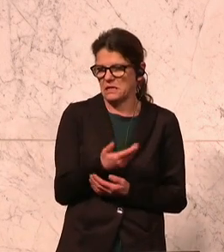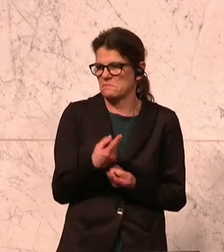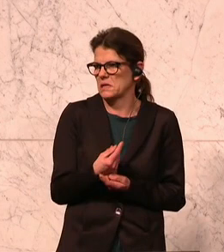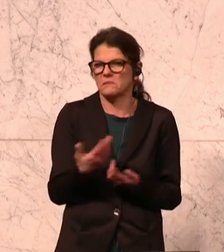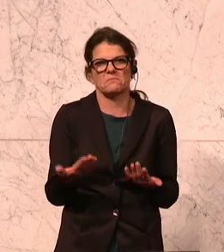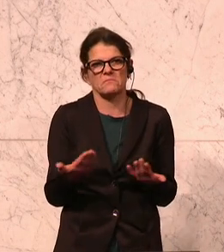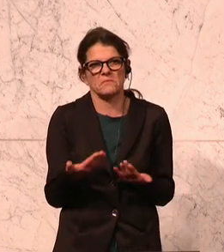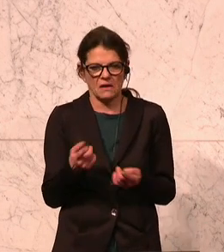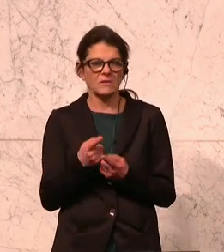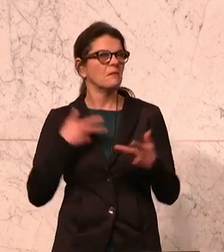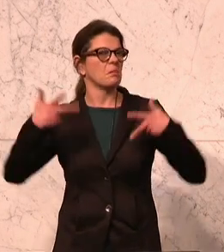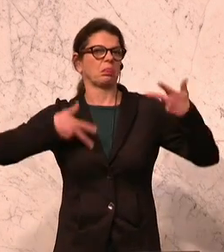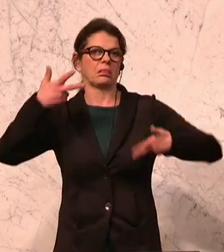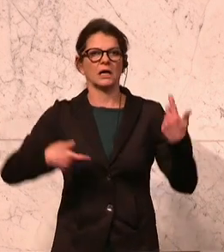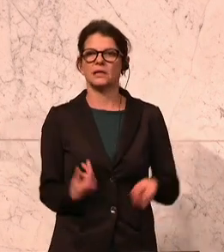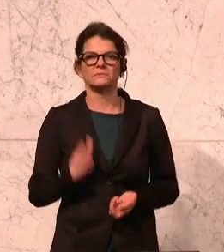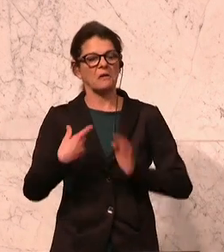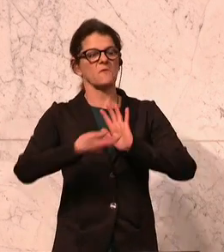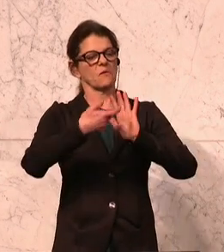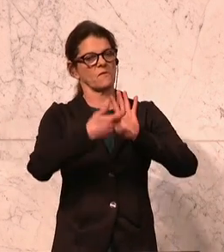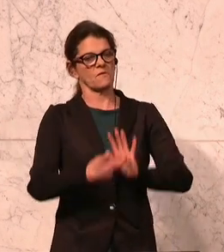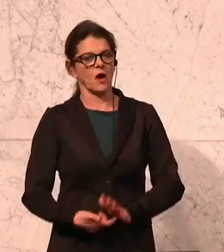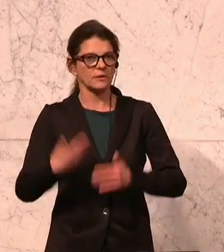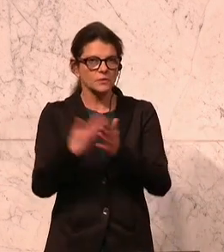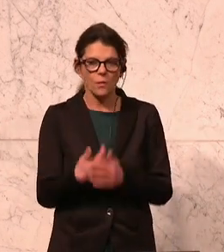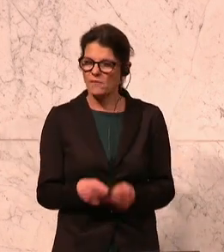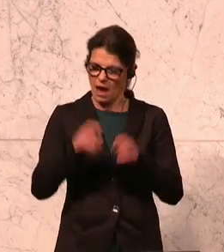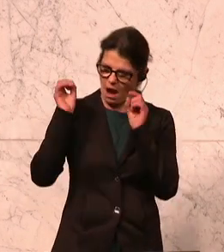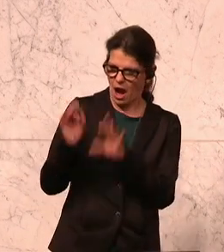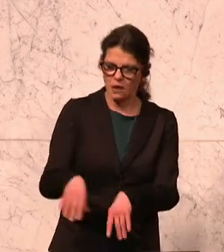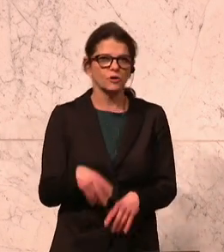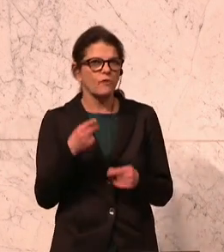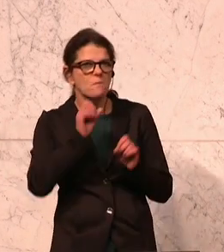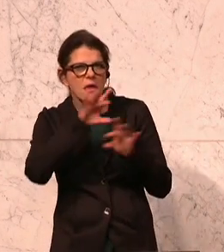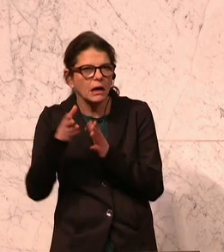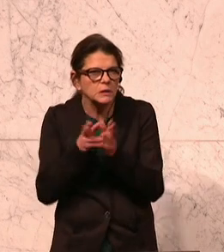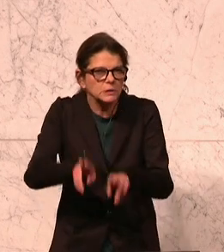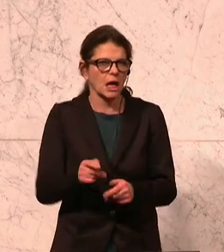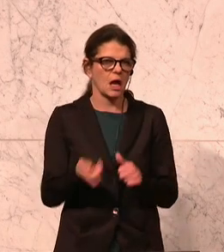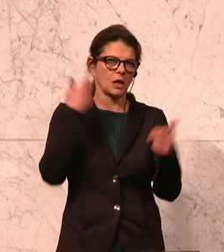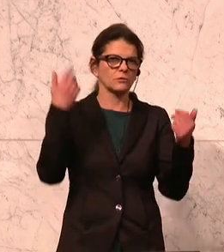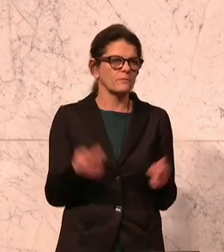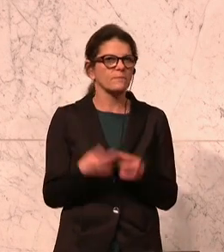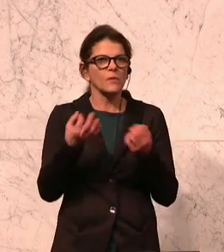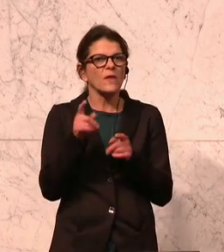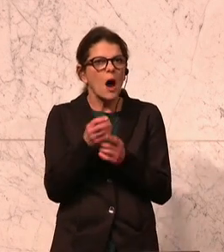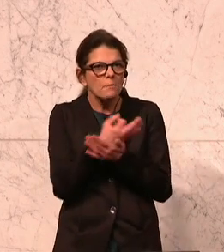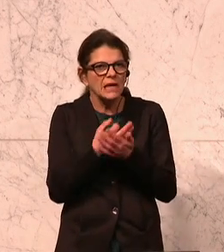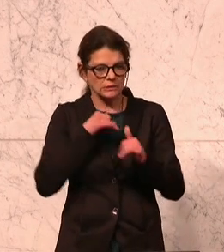Art und Weise von populistischen Forderungen, wie Abschaffung des Lehrerdienstrechts oder auch der